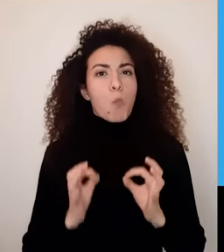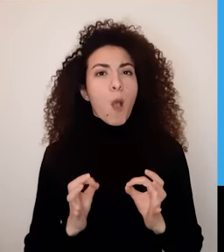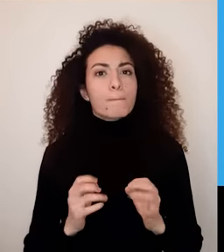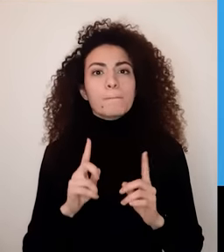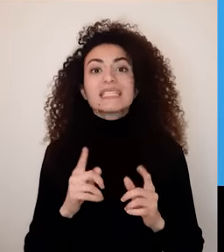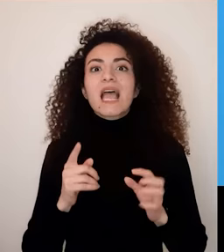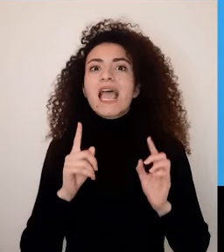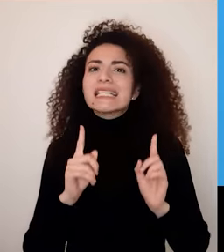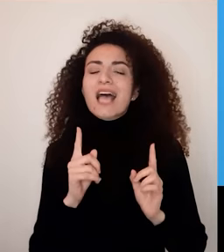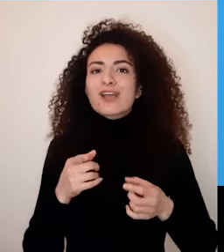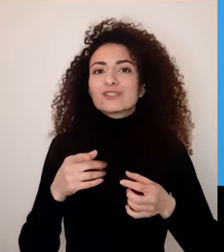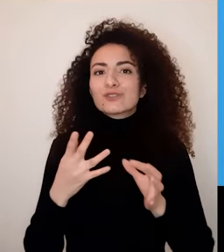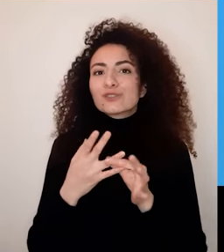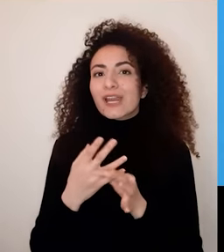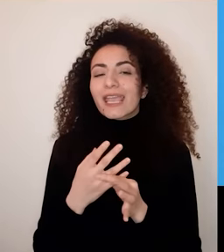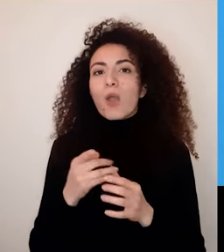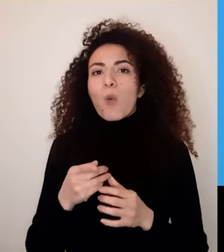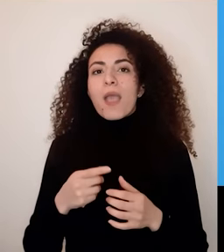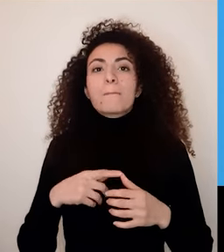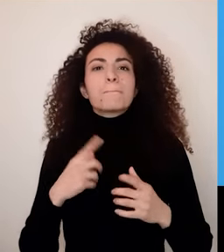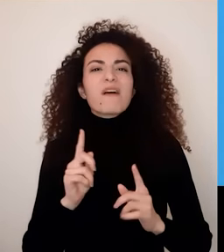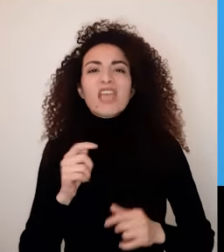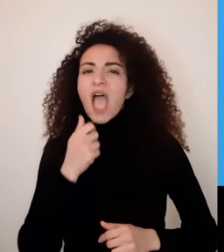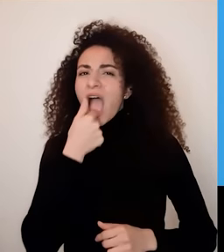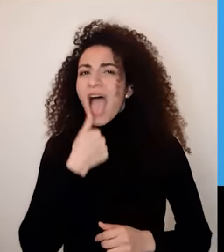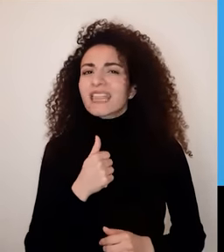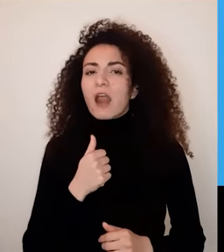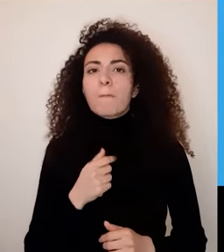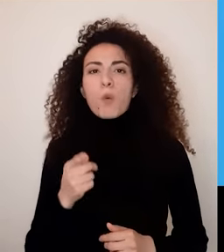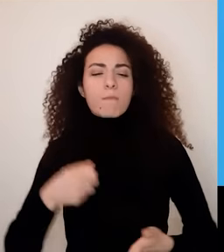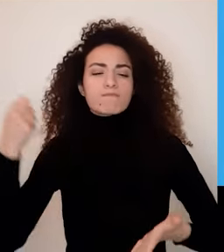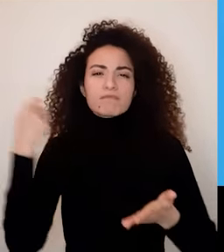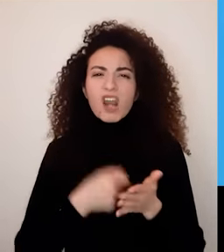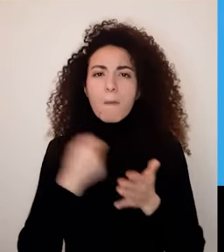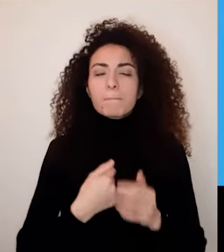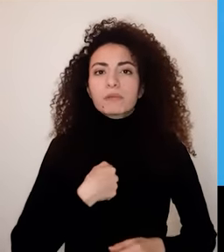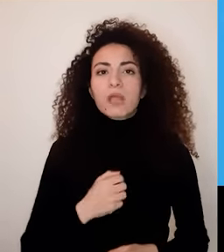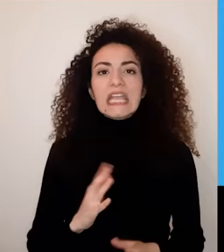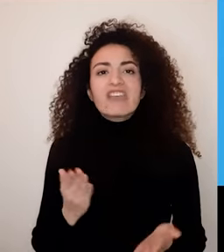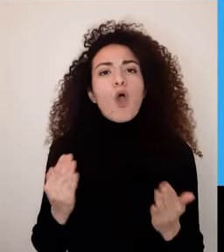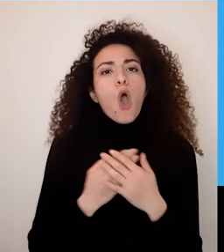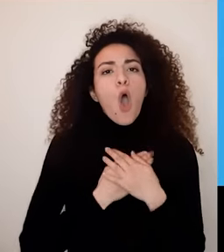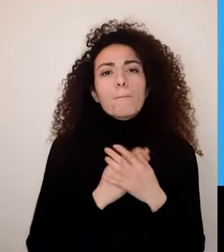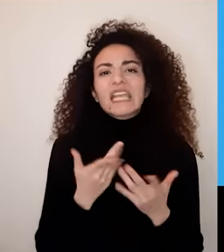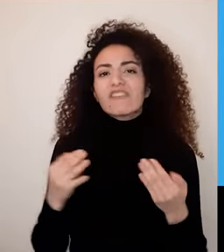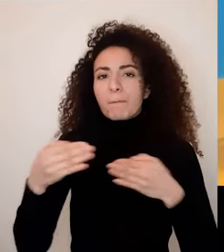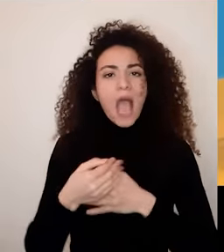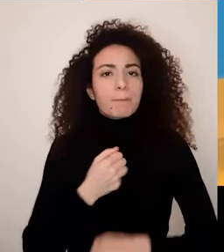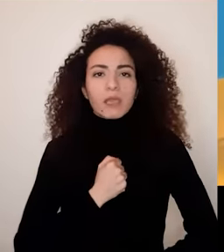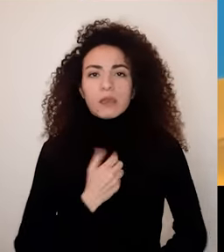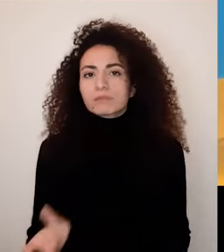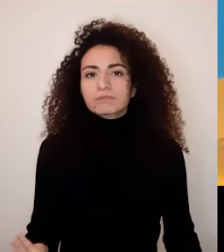داخلها شوينت الحب إذا كان الشريك بيعملني بأنانية أو ما بيحترمني أو حتى بيعنفني